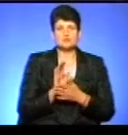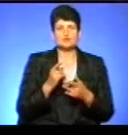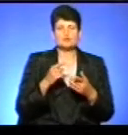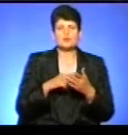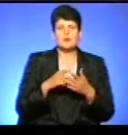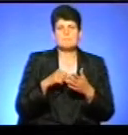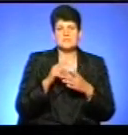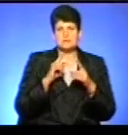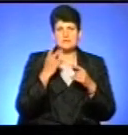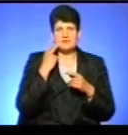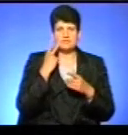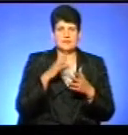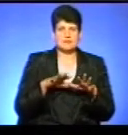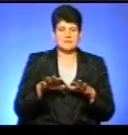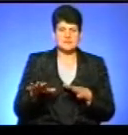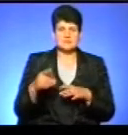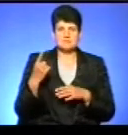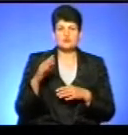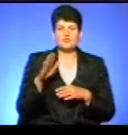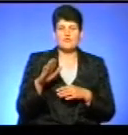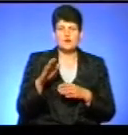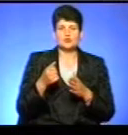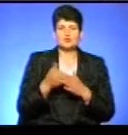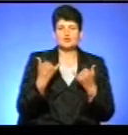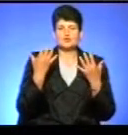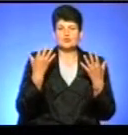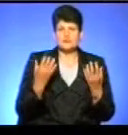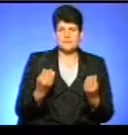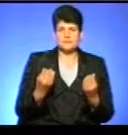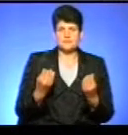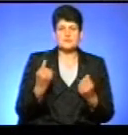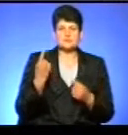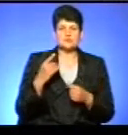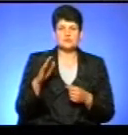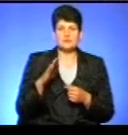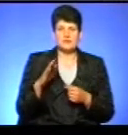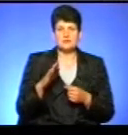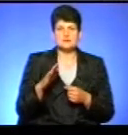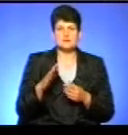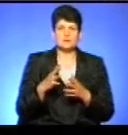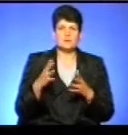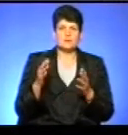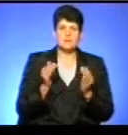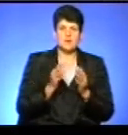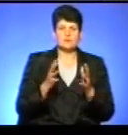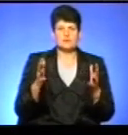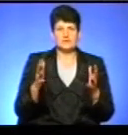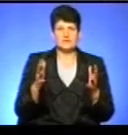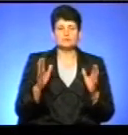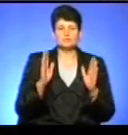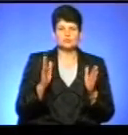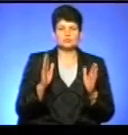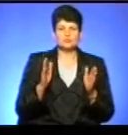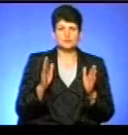ради, ми завжди на місці. З 1 вересня по сьогоднішній день вже є подані проєкти, малі або великі. Будуть,